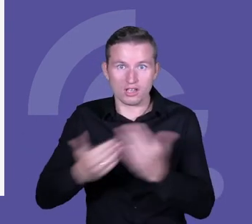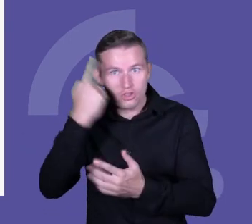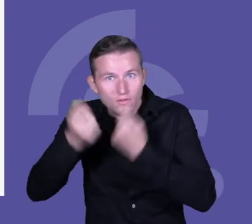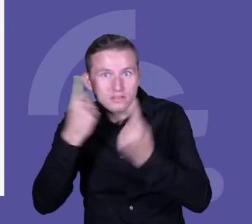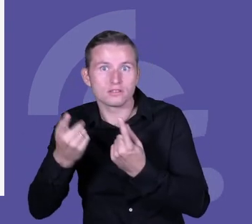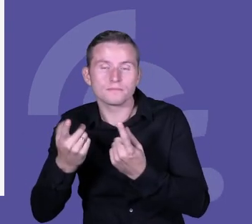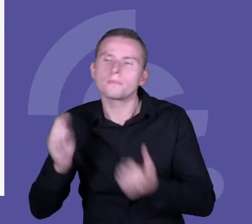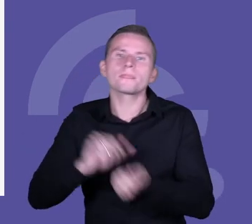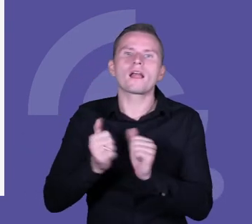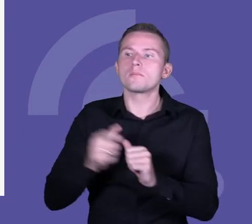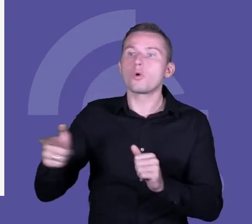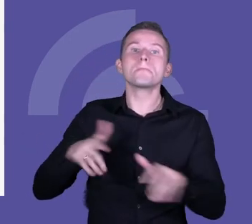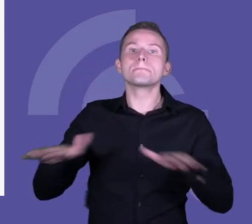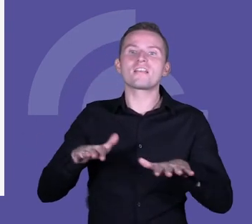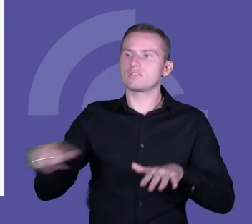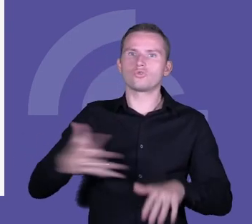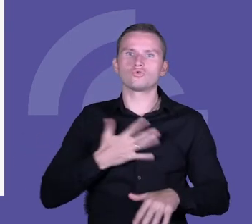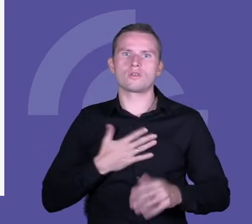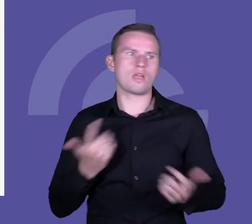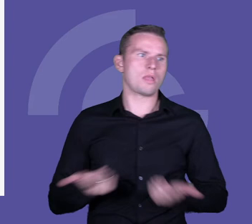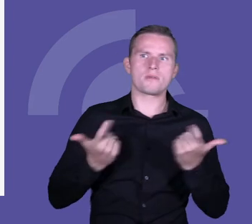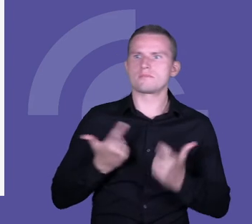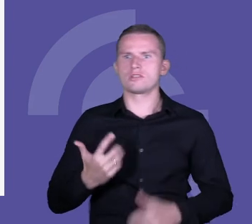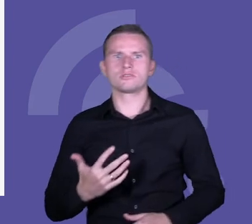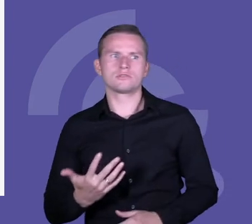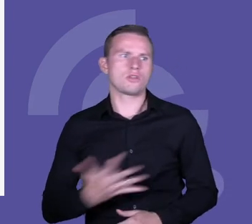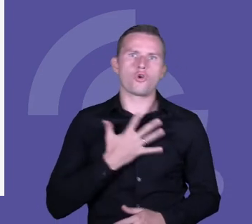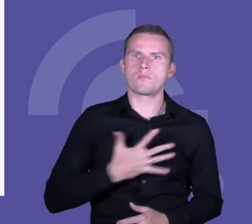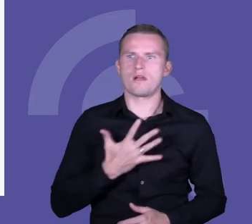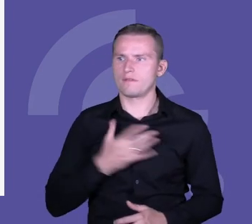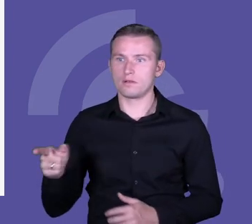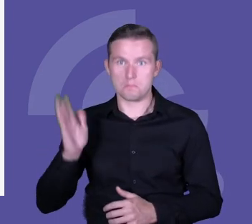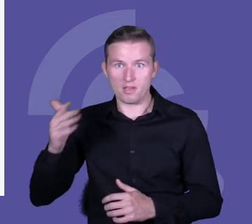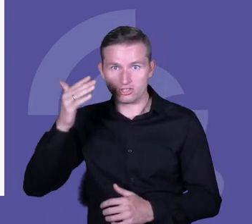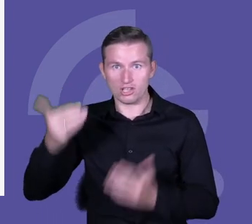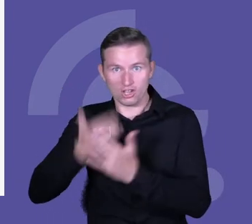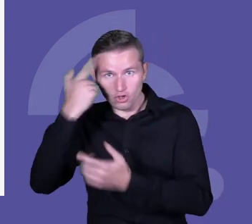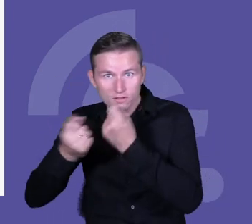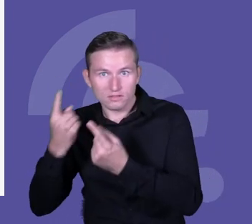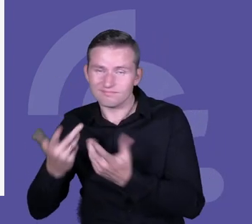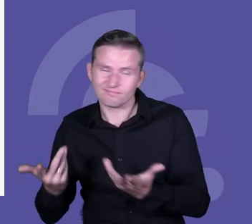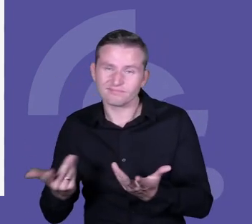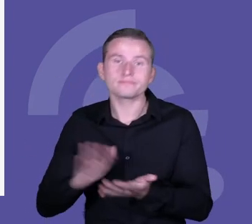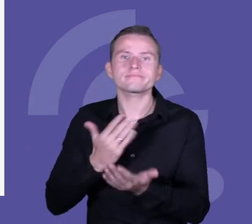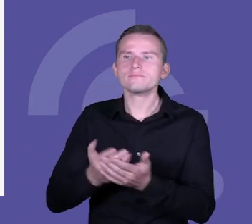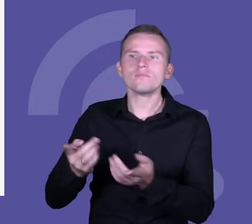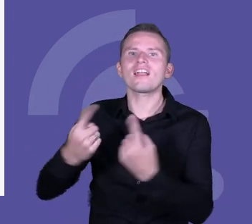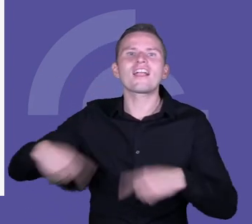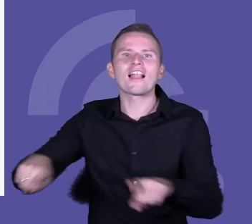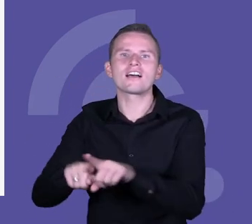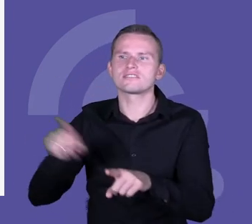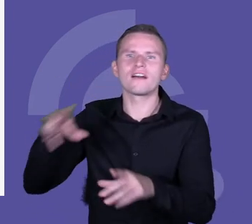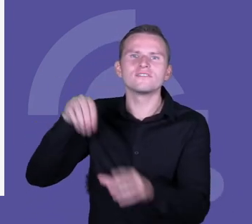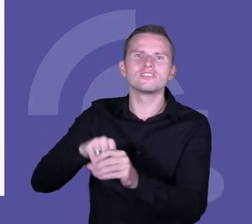zagrożony? Można? Nie można być. Bo jak jestem na przykład w klasie, w której jest przemoc rówieśnicza i cokolwiek ja zrobię, czymś się